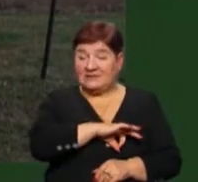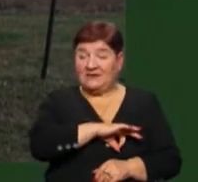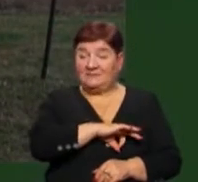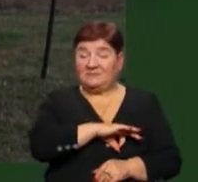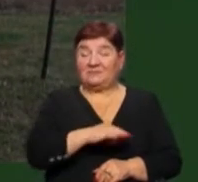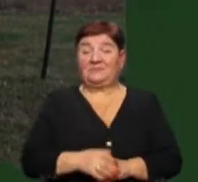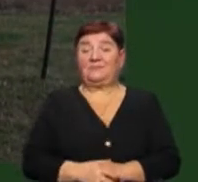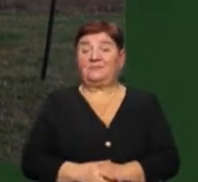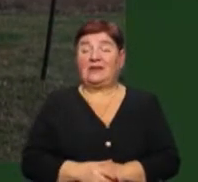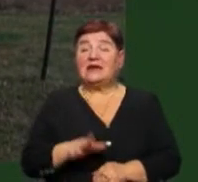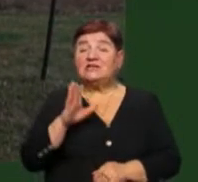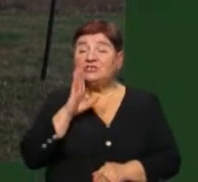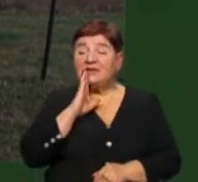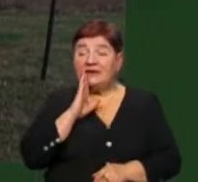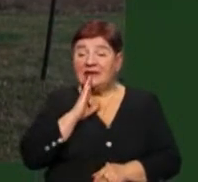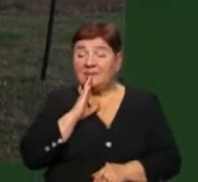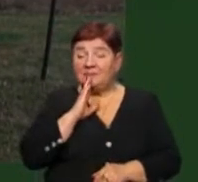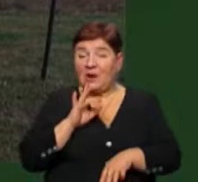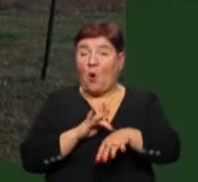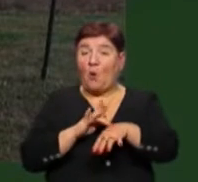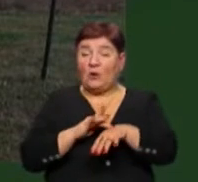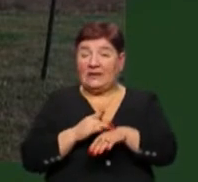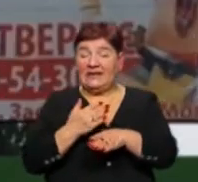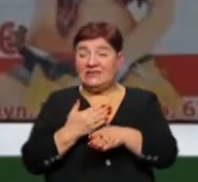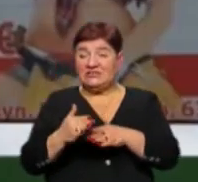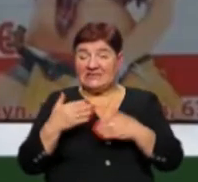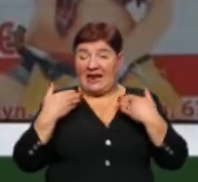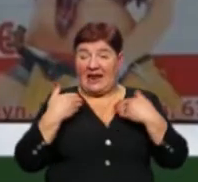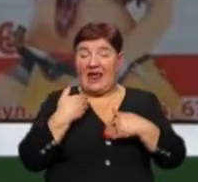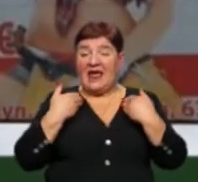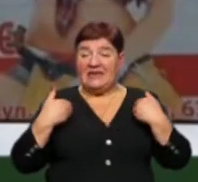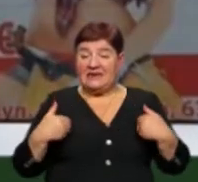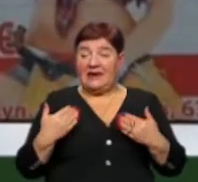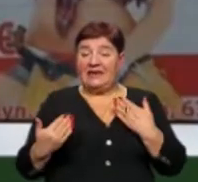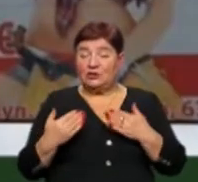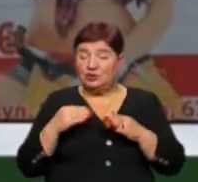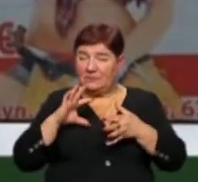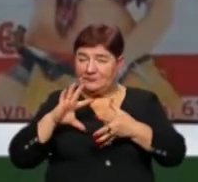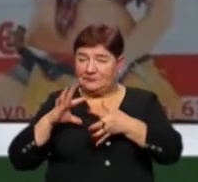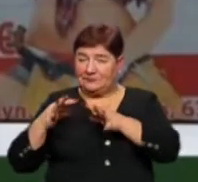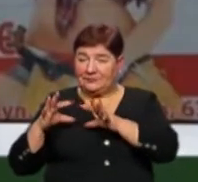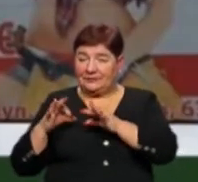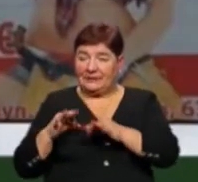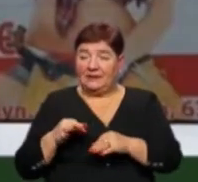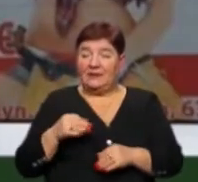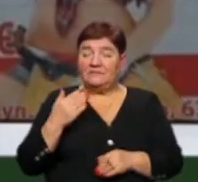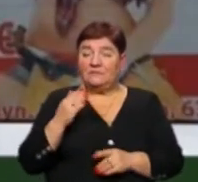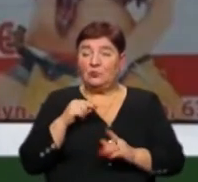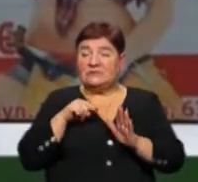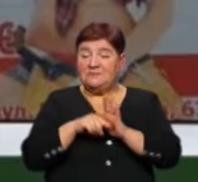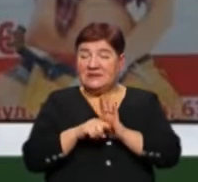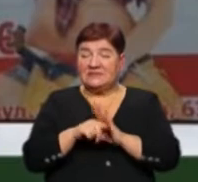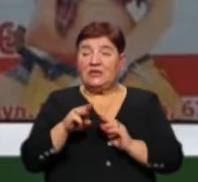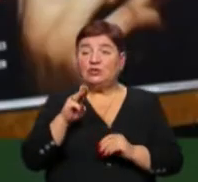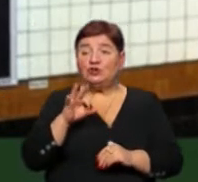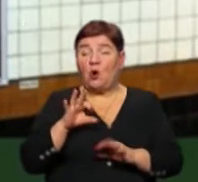жінки, уголені частини тіла, які, якщо заглибитися безпосередньо в зміст